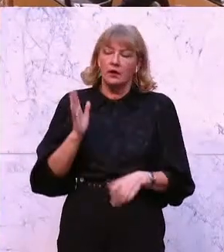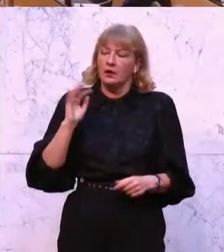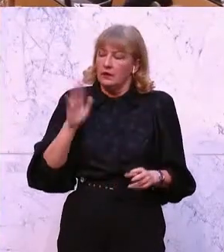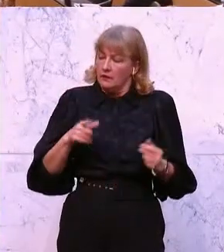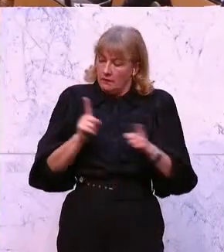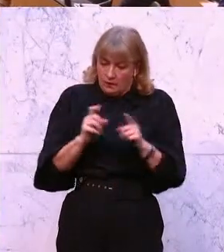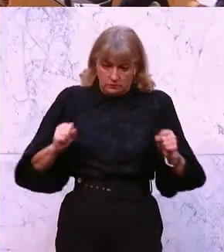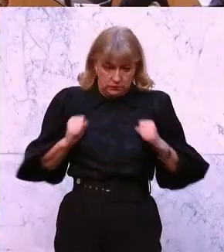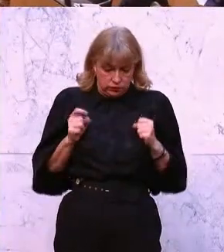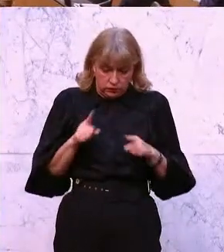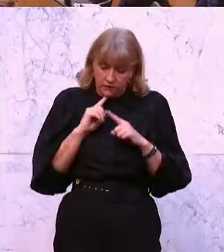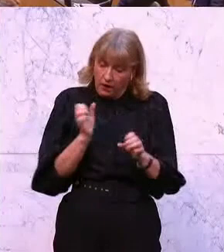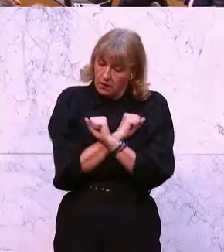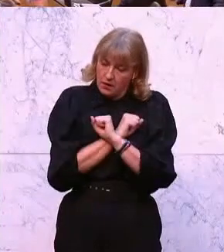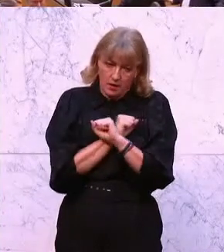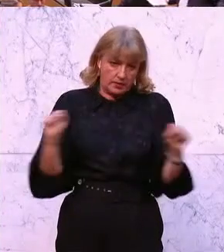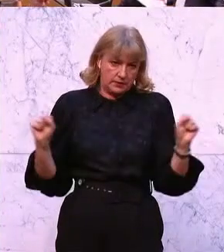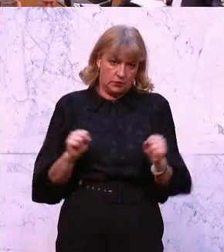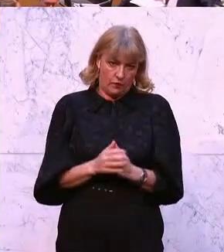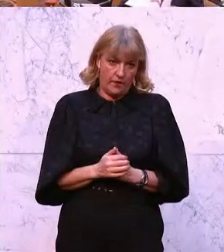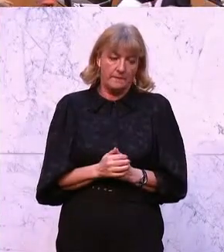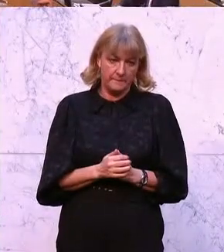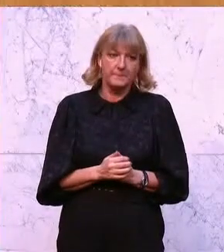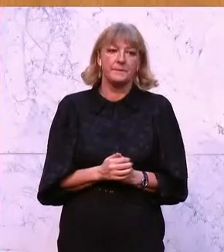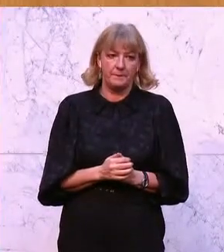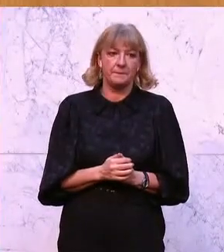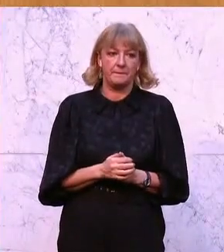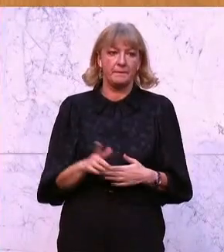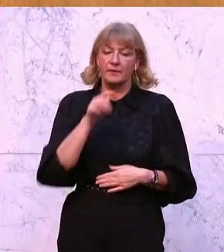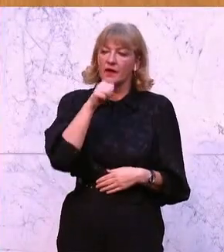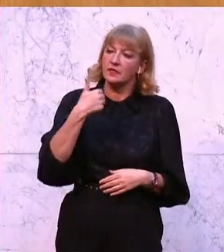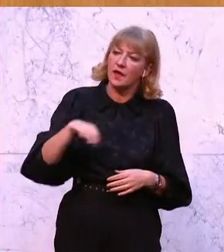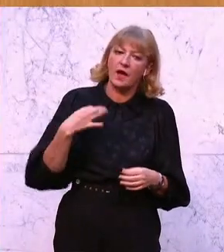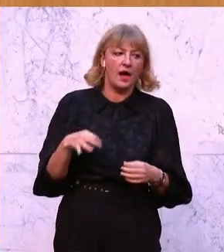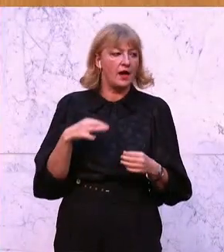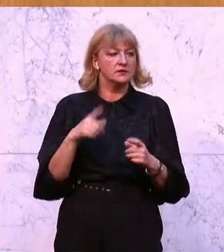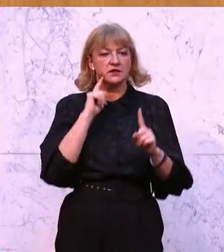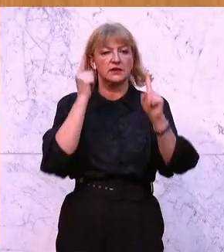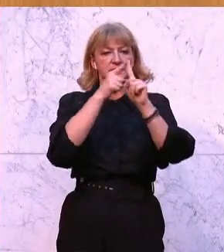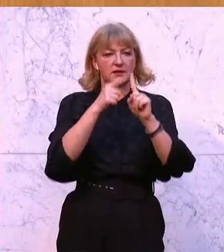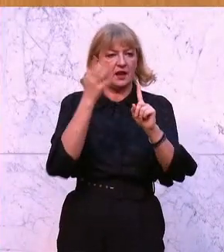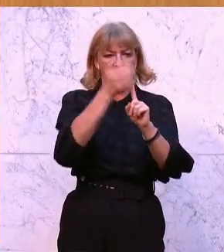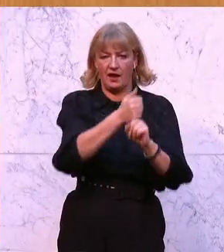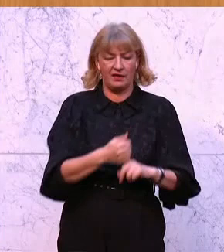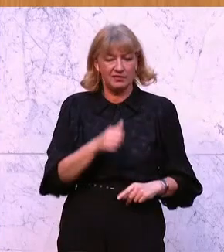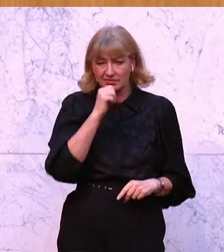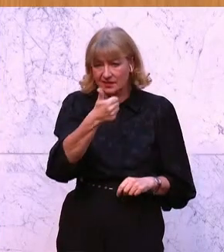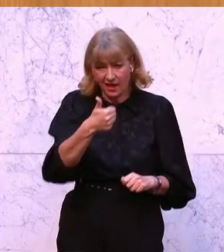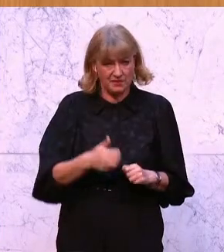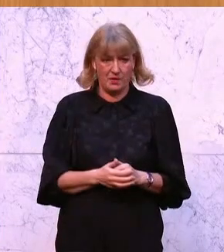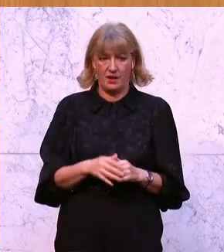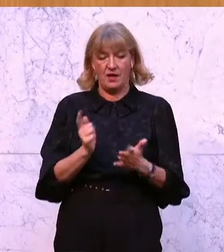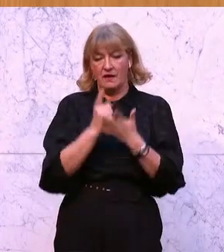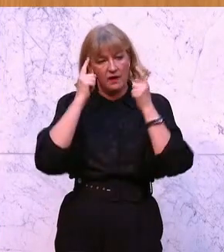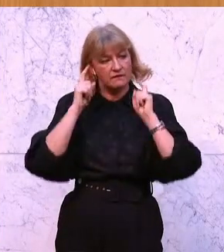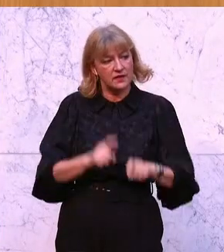ernüchternd, das war katastrophal. Denn kein einziges der groß proklamierten Ziele wurde erreicht. Weder wurde